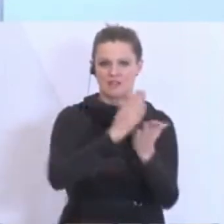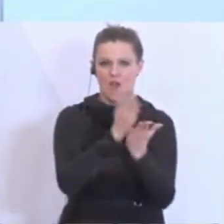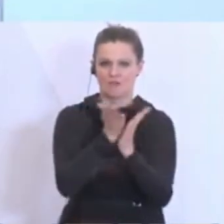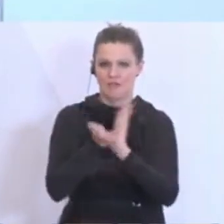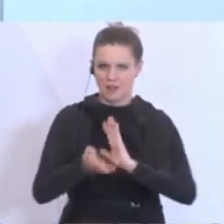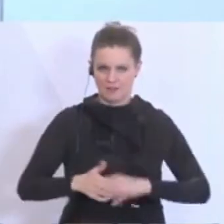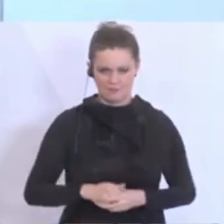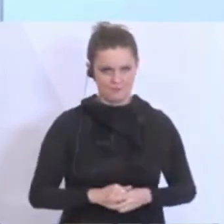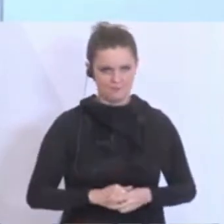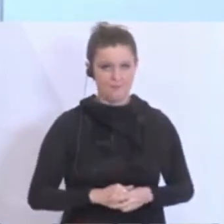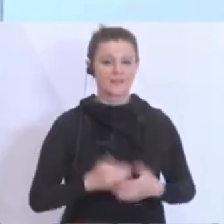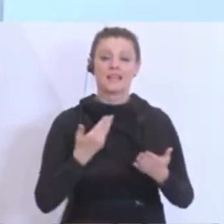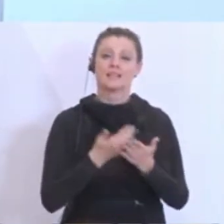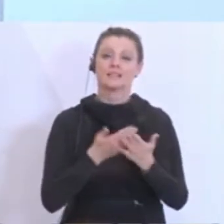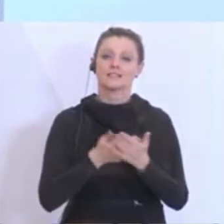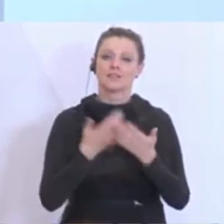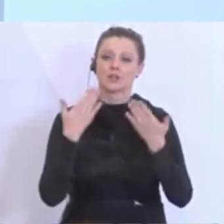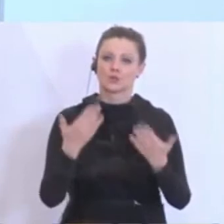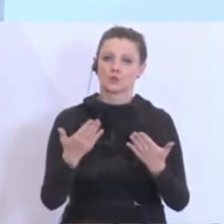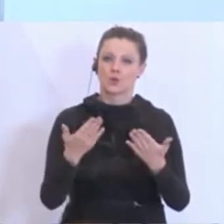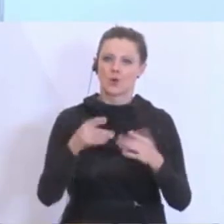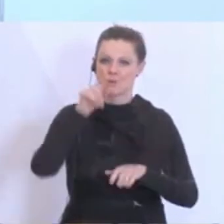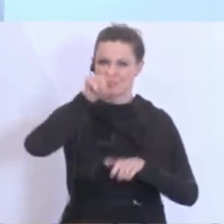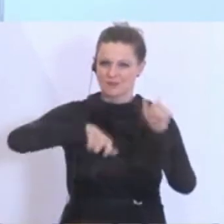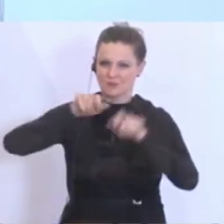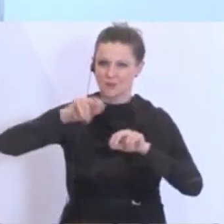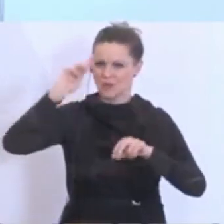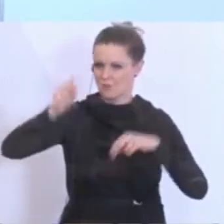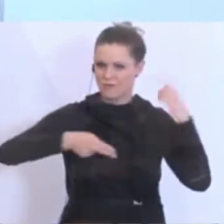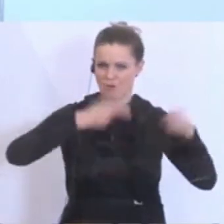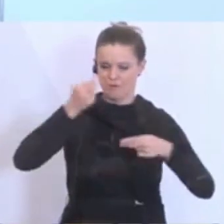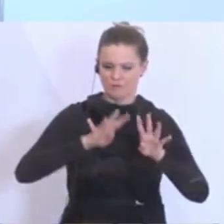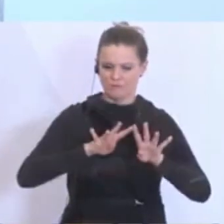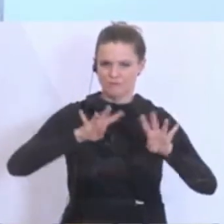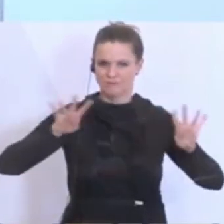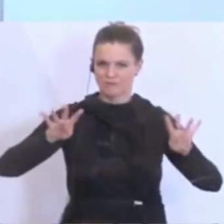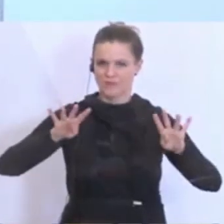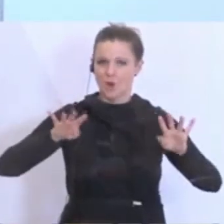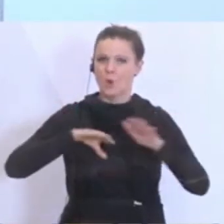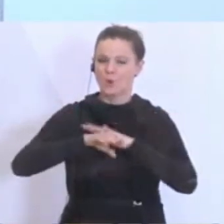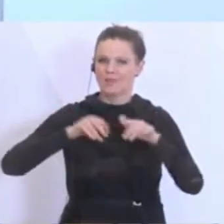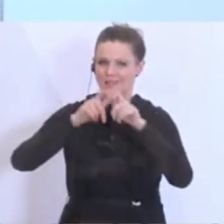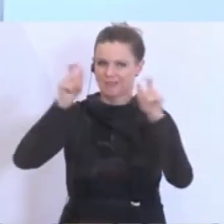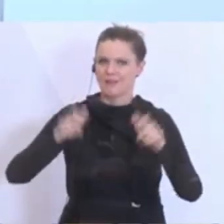Und daher sollte diese Aufbietung aus Unternehmersicht verkraftbar sein.